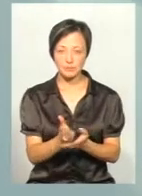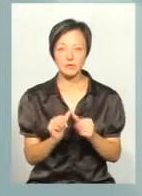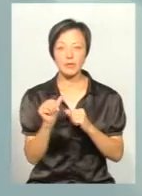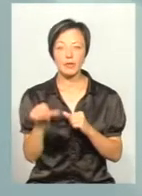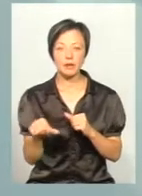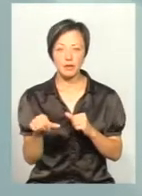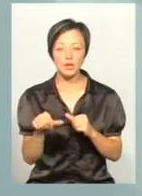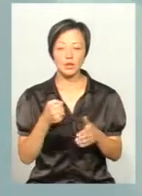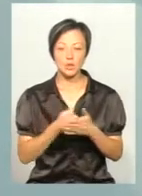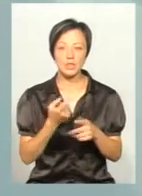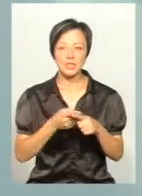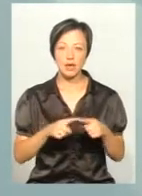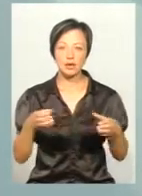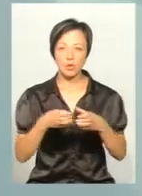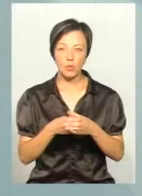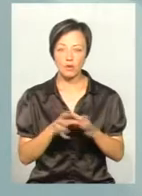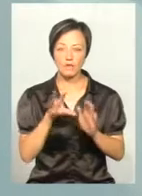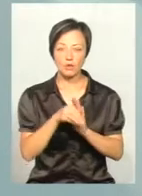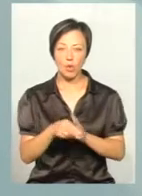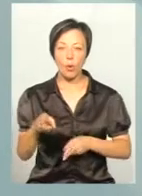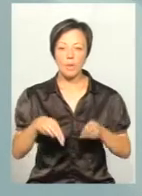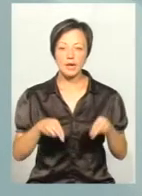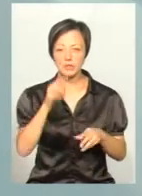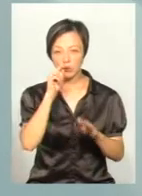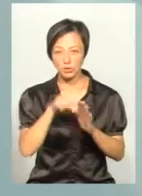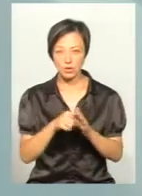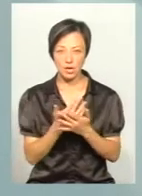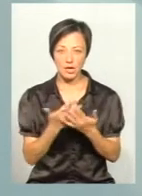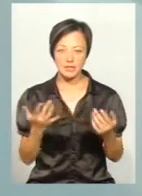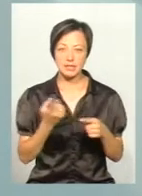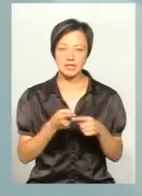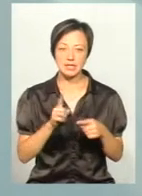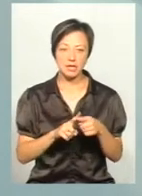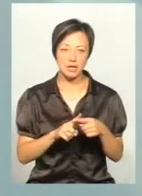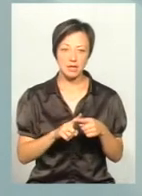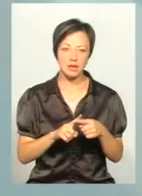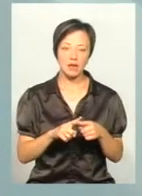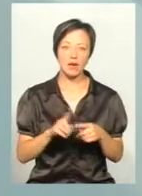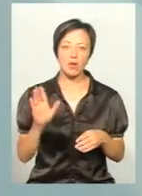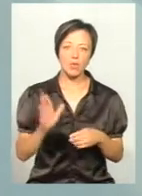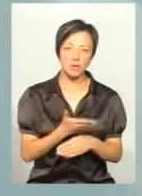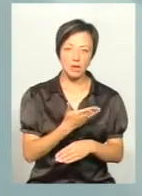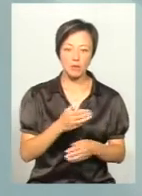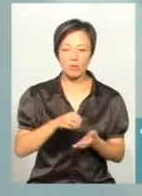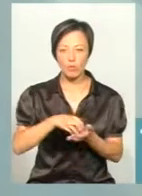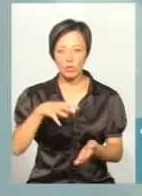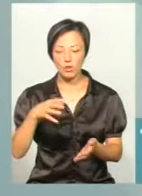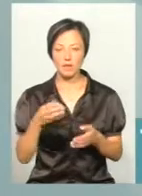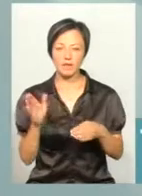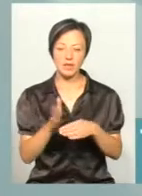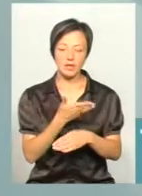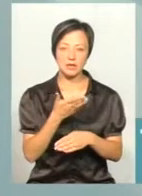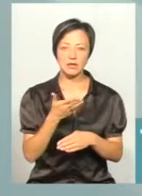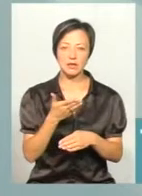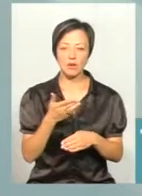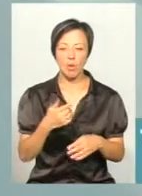того, до цієї ж категорії відноситься операційні втручання, тобто це йде як і видалення певних пухлин, як видалення